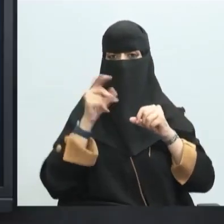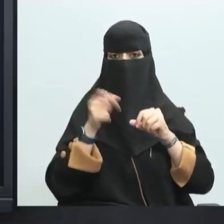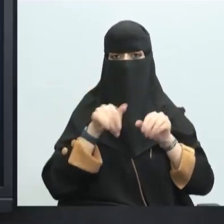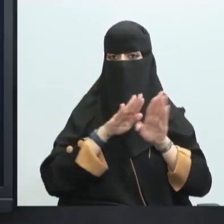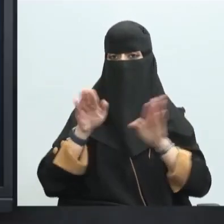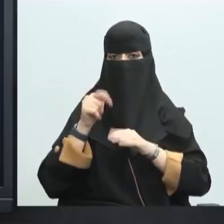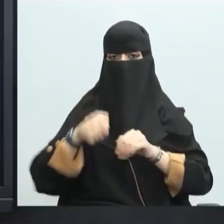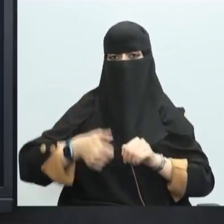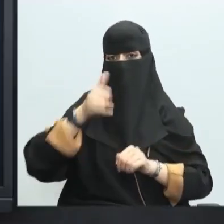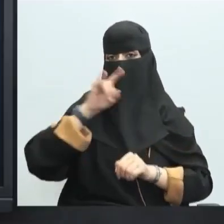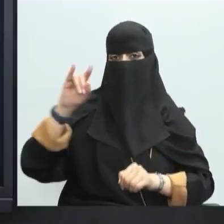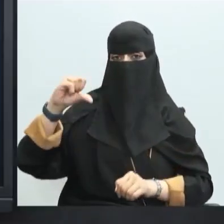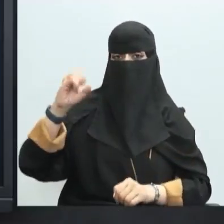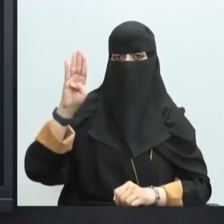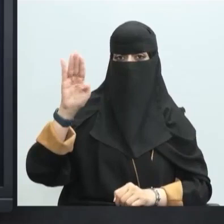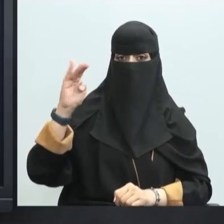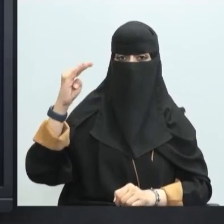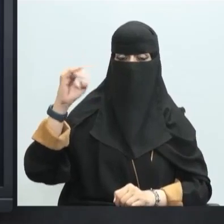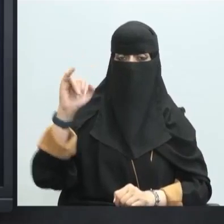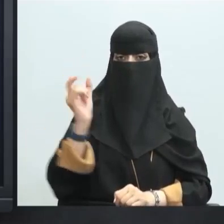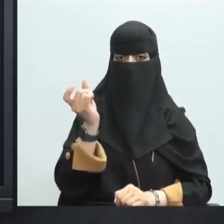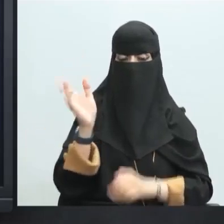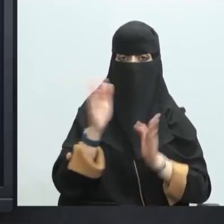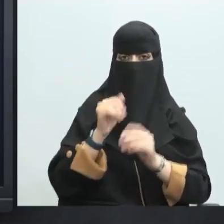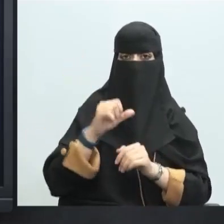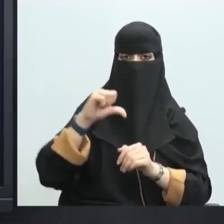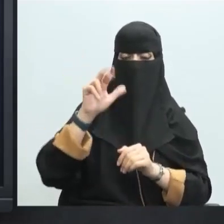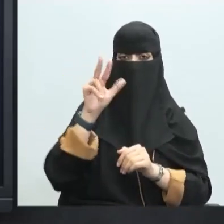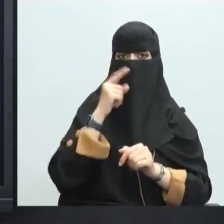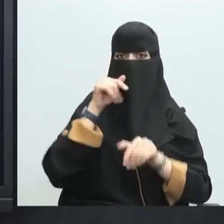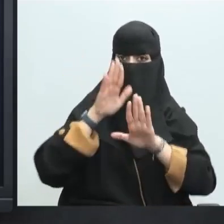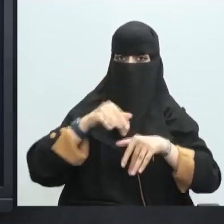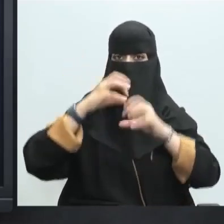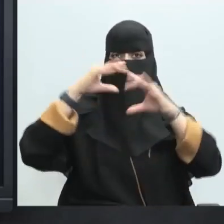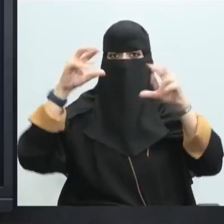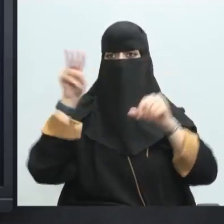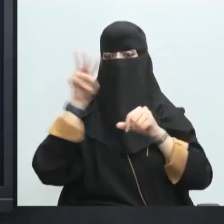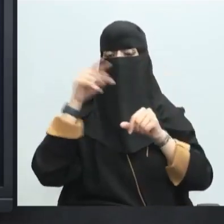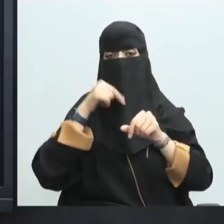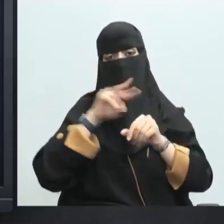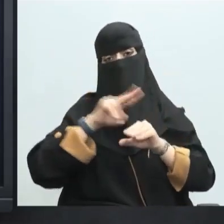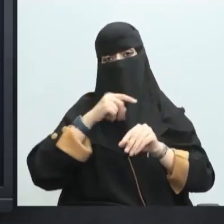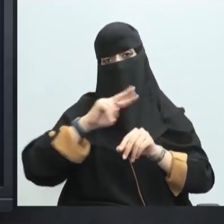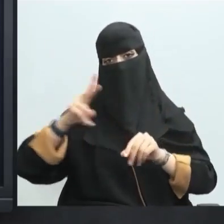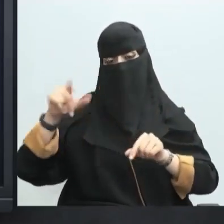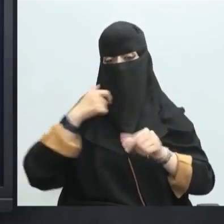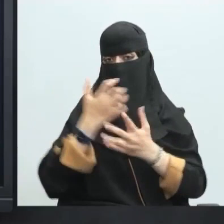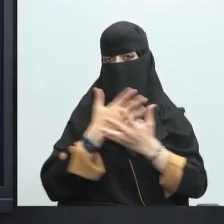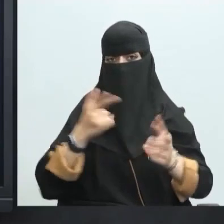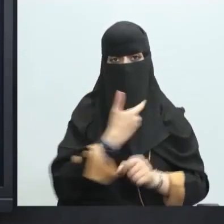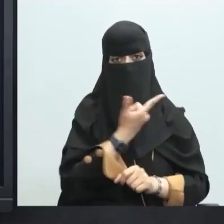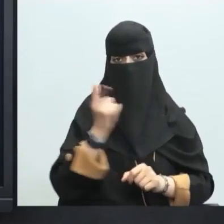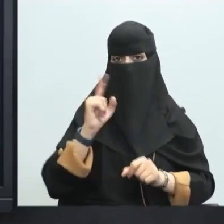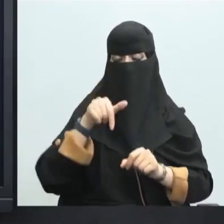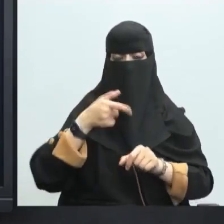الأكسجين والنيتروجين؟ لدينا عدة أنواع من أو عدة غازات تنائية أخرى غير الأكسجين والنيتروجين جميعها